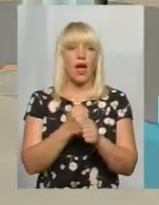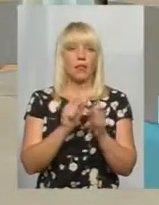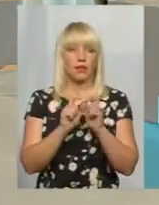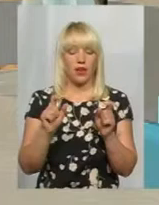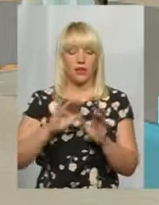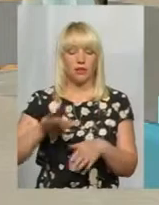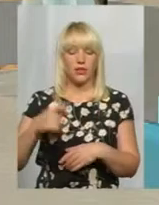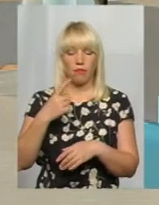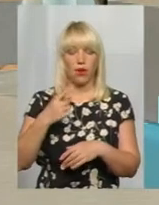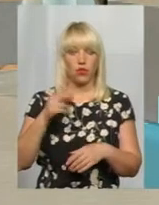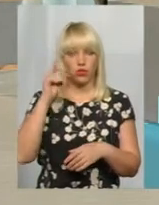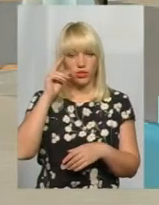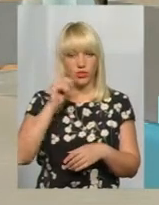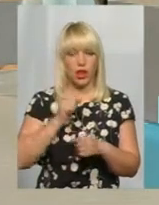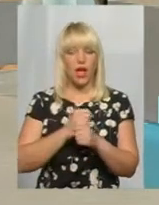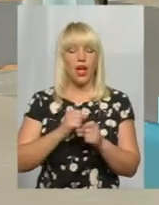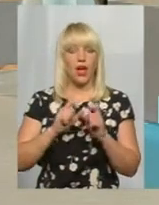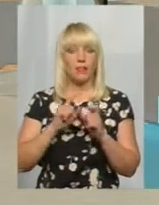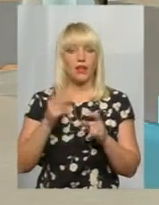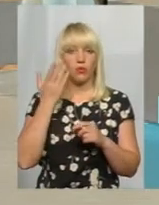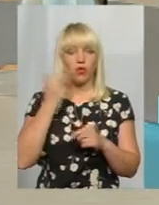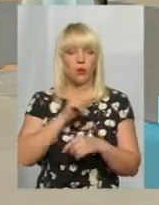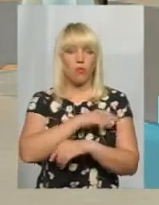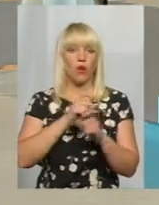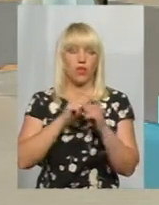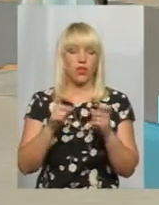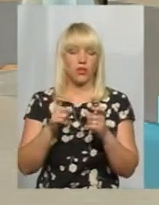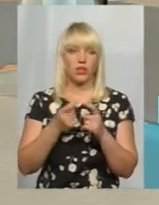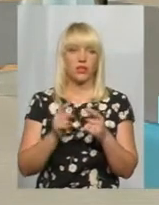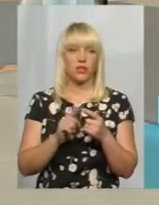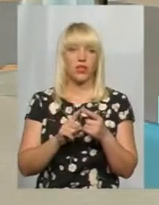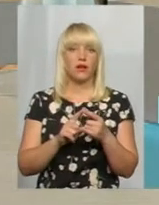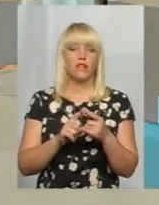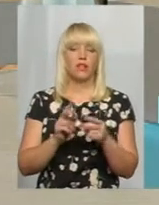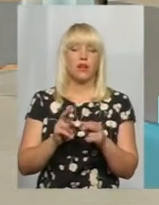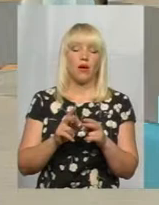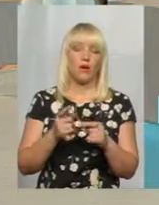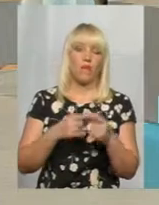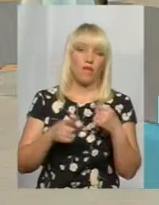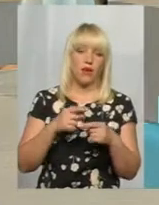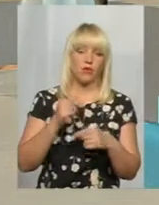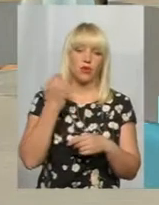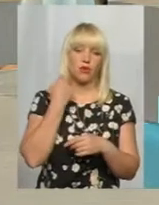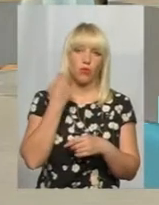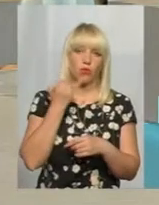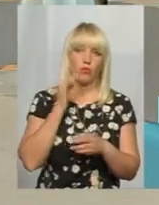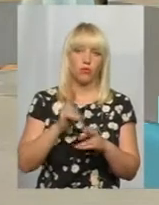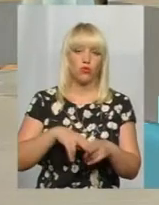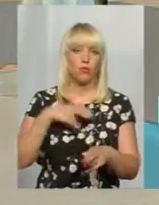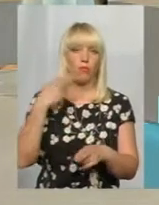першого числа, коли поліклініки отримують оці наближені кошти, вони повернуть і борги, і будуть компенсовувати,